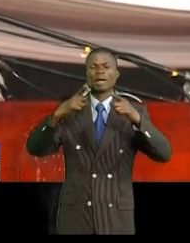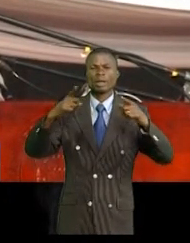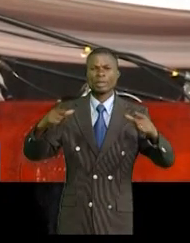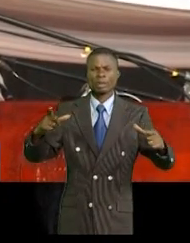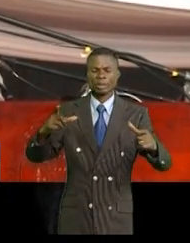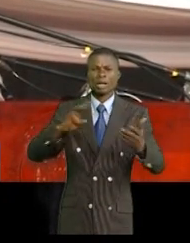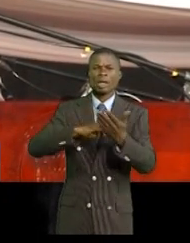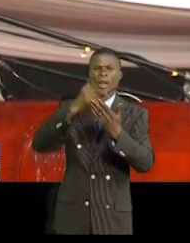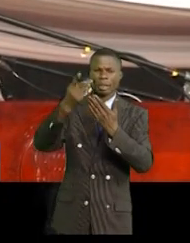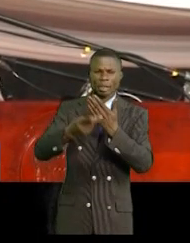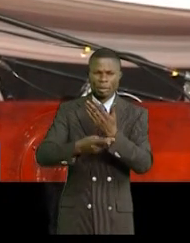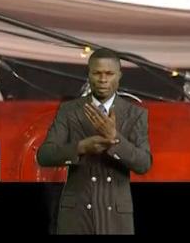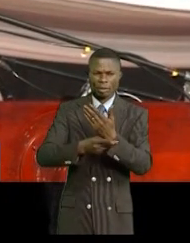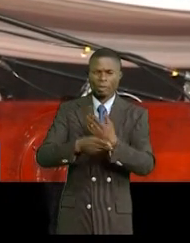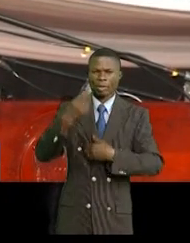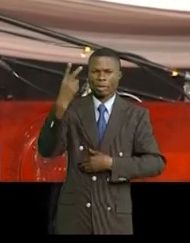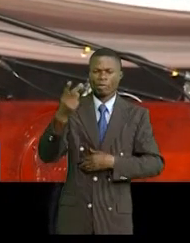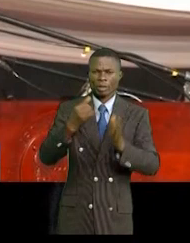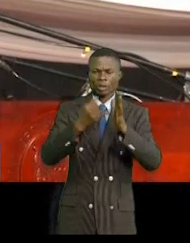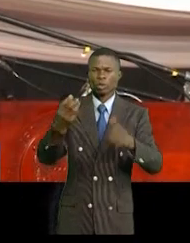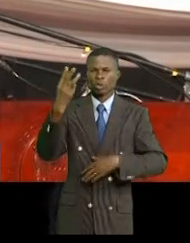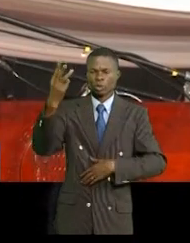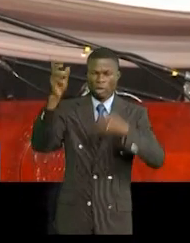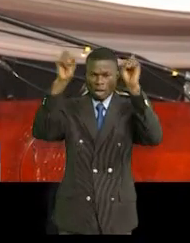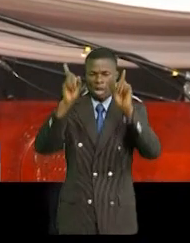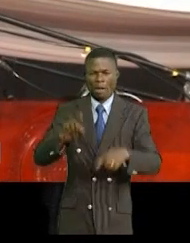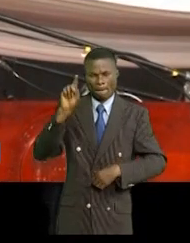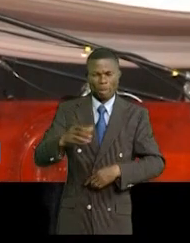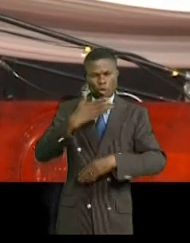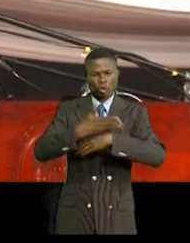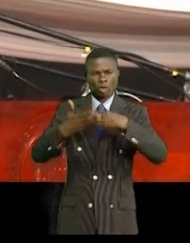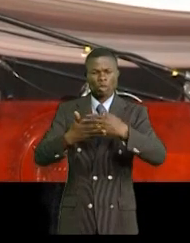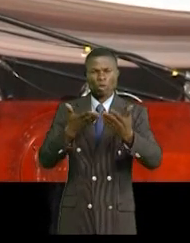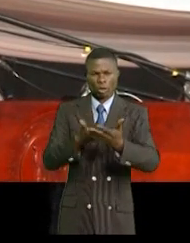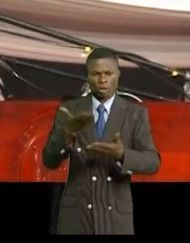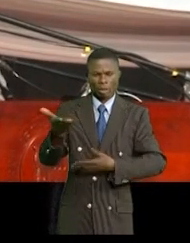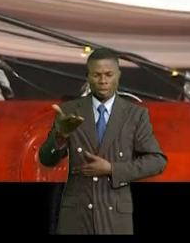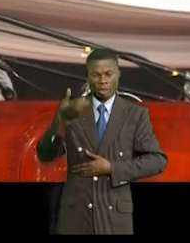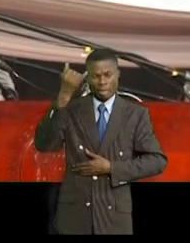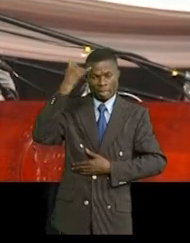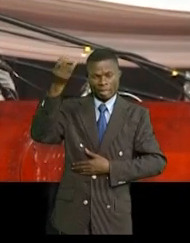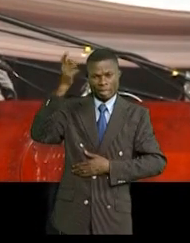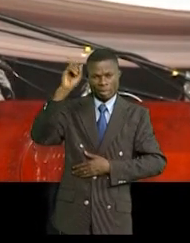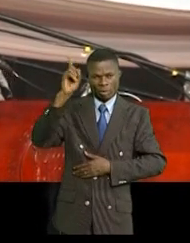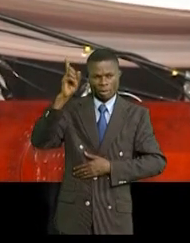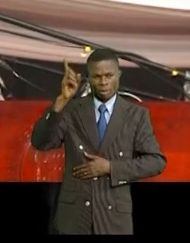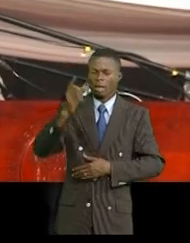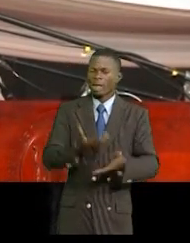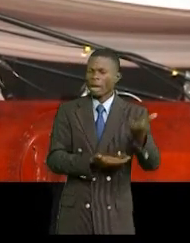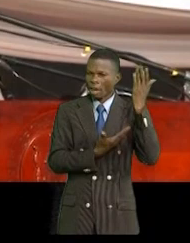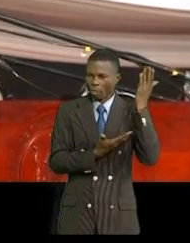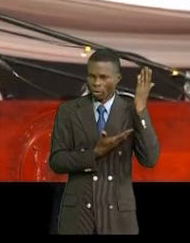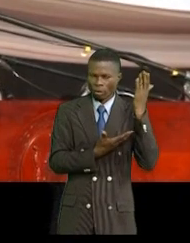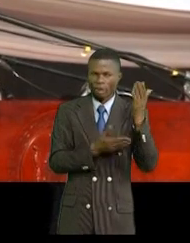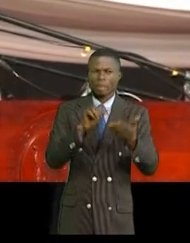l'agenda 2063 de l'Afrique que nous voulons construire et dont l'une des aspirations fondamentales